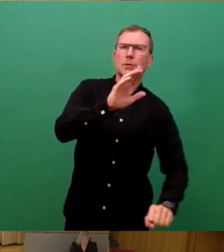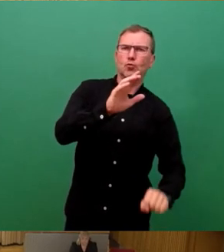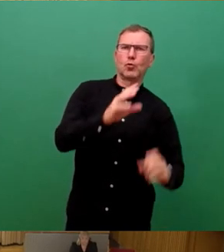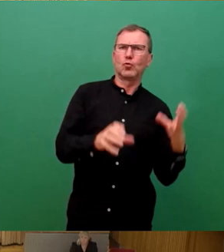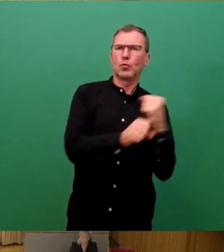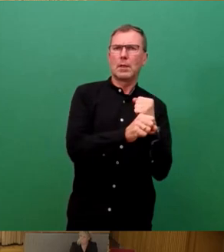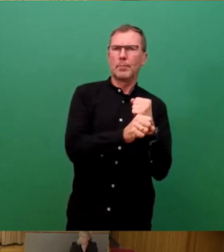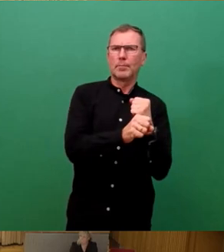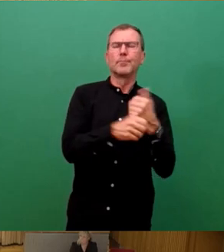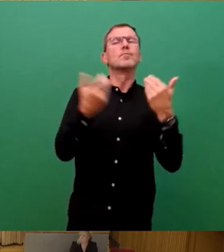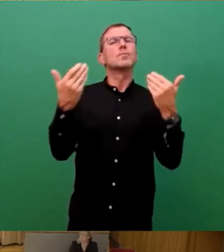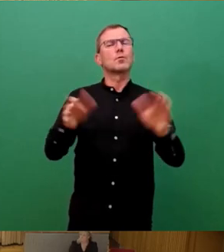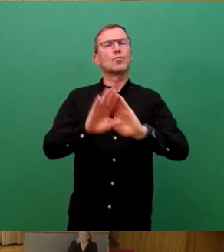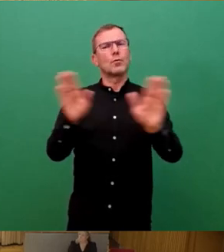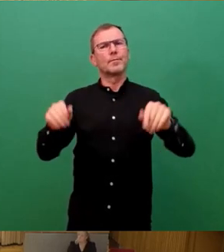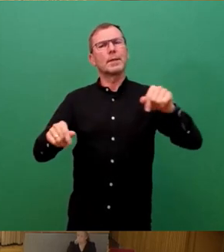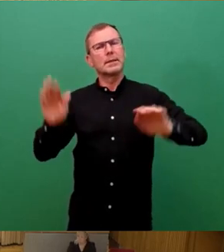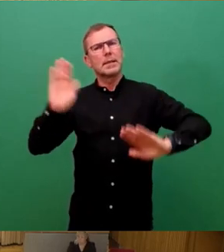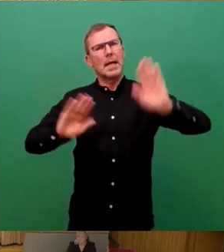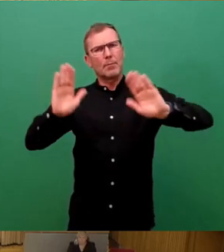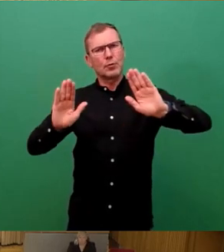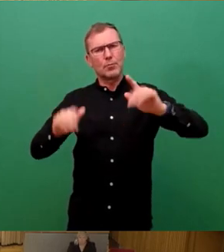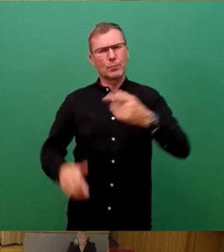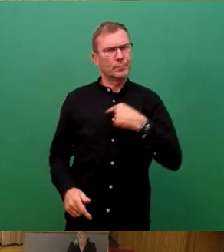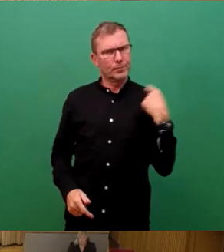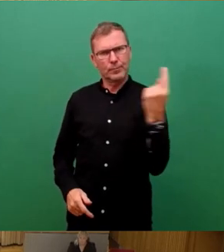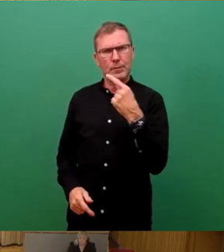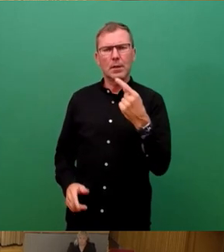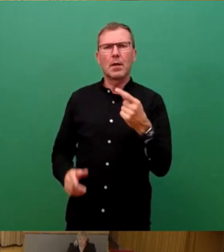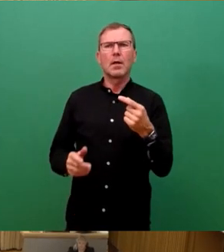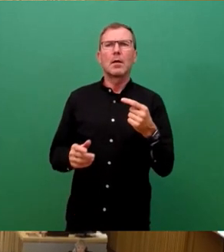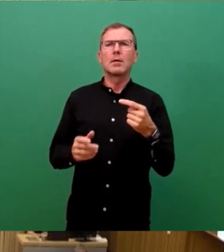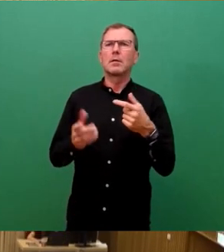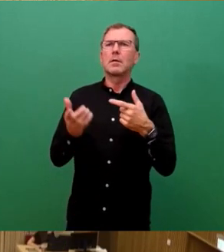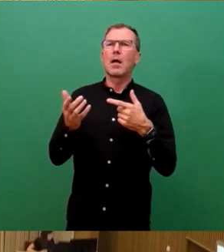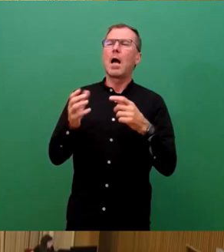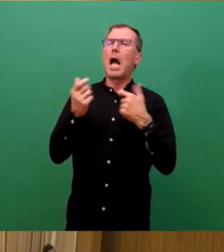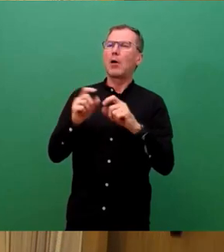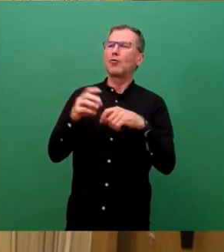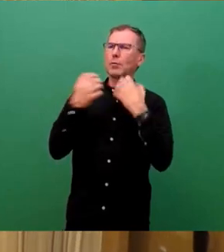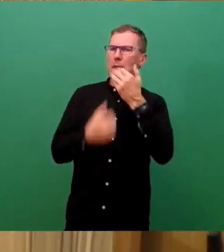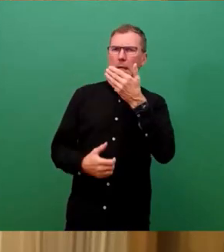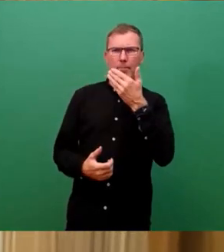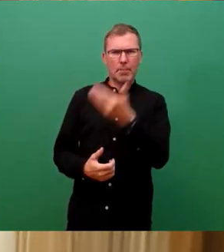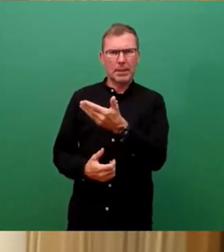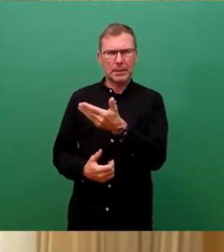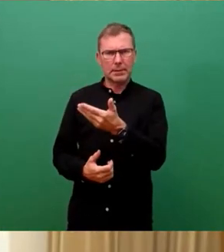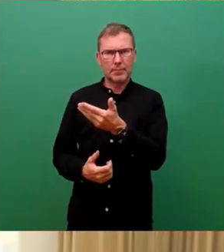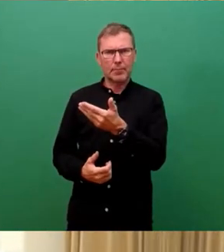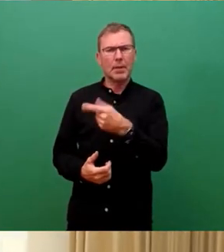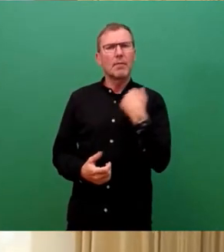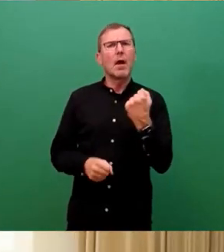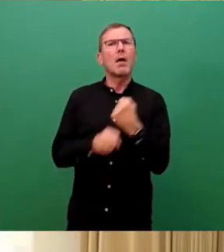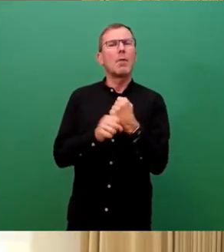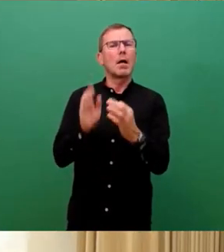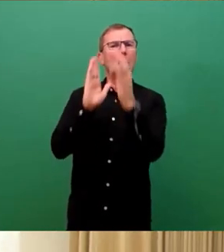So, dann kämen wir jetzt zur Abstimmung über den federführenden Ausschussbericht. Wir machen punktweise